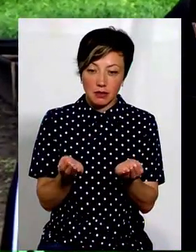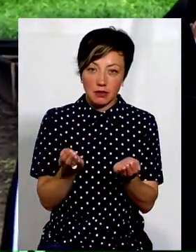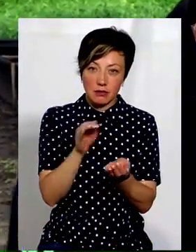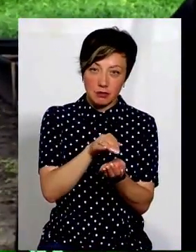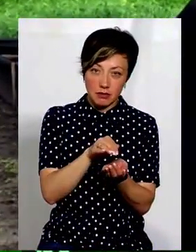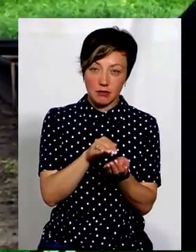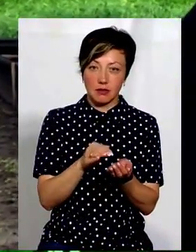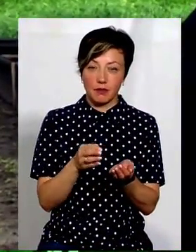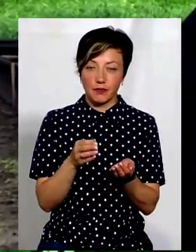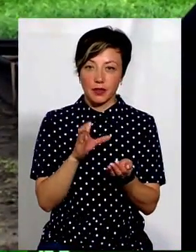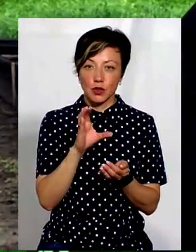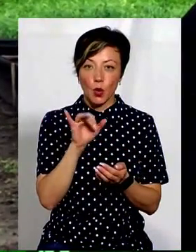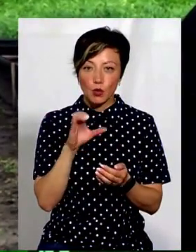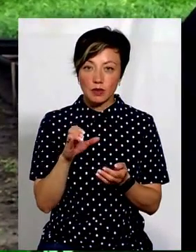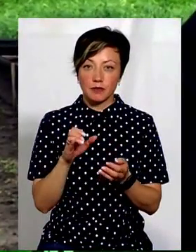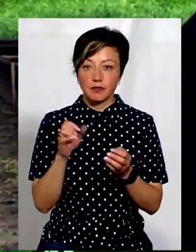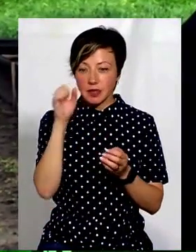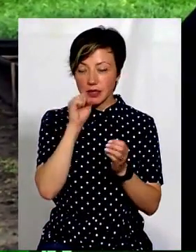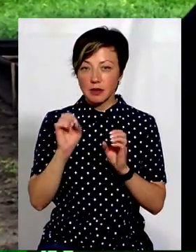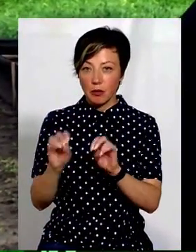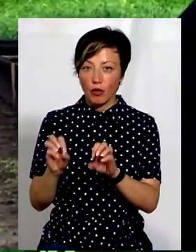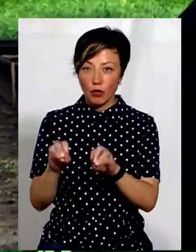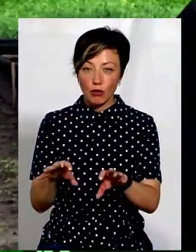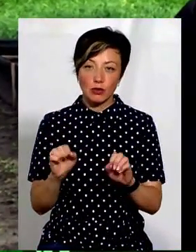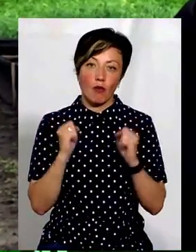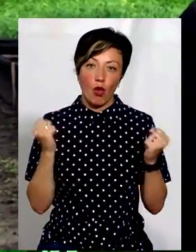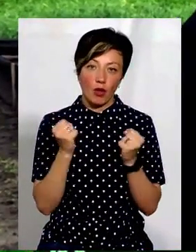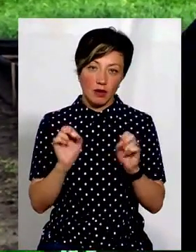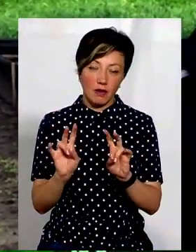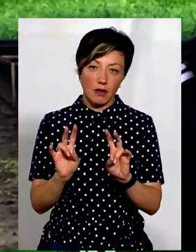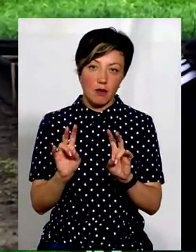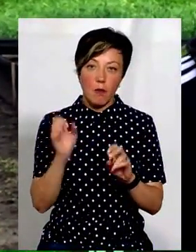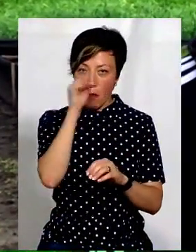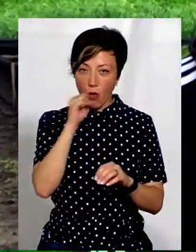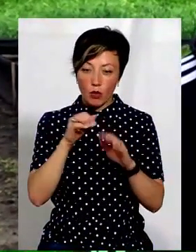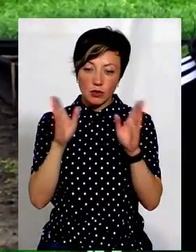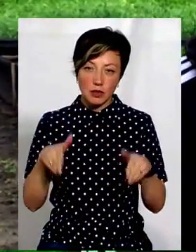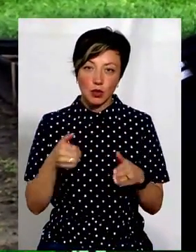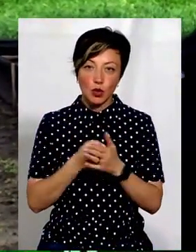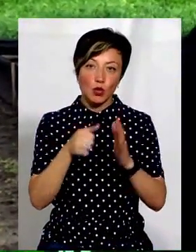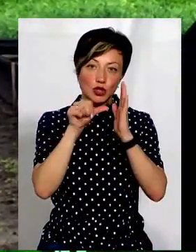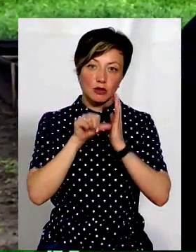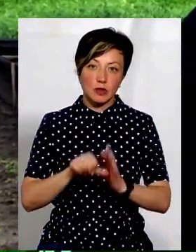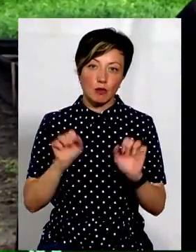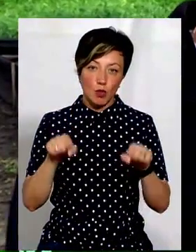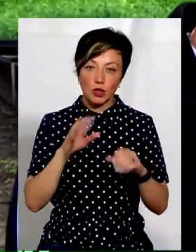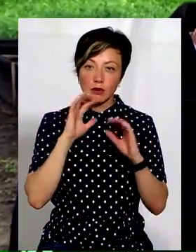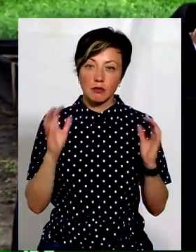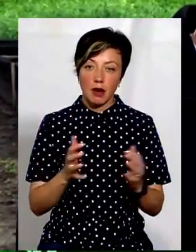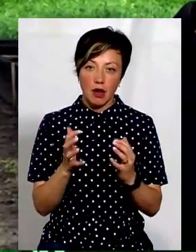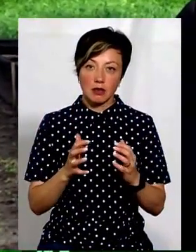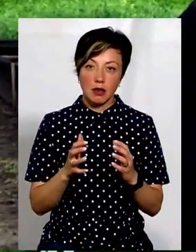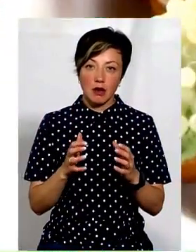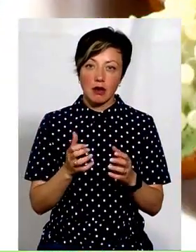соусом. І воно заморожується і зберігається в холодильниці, не в холодильниці, а в морозилці десь до півроку може зберігатися, в